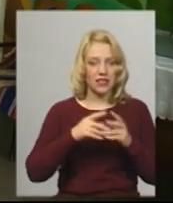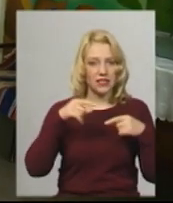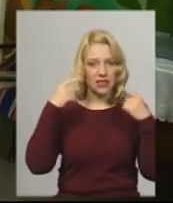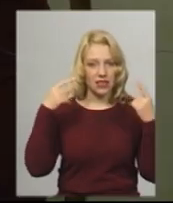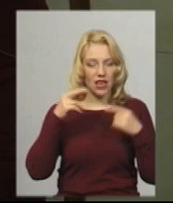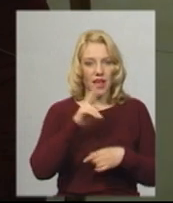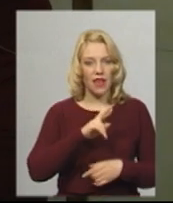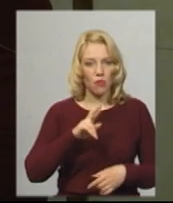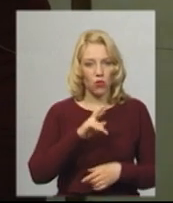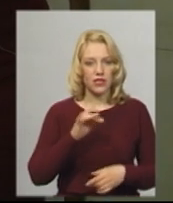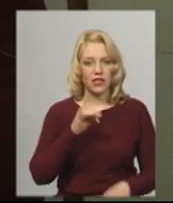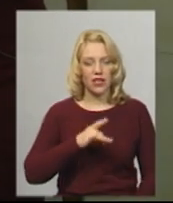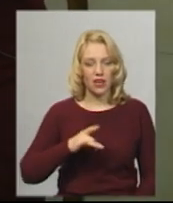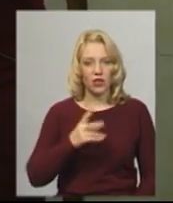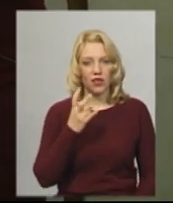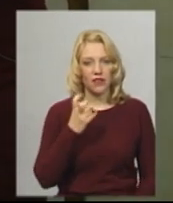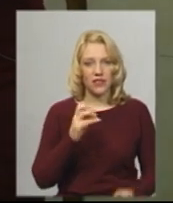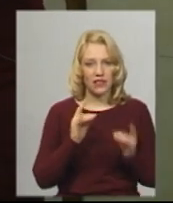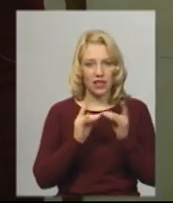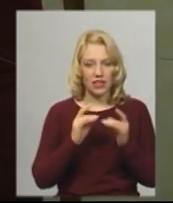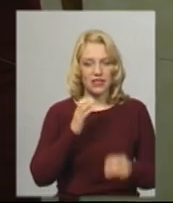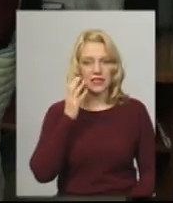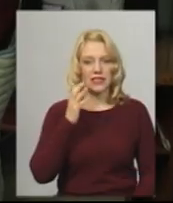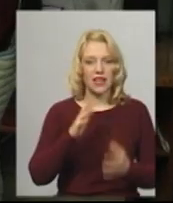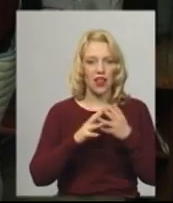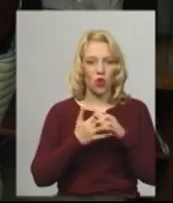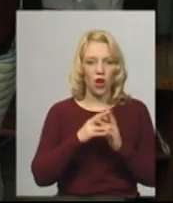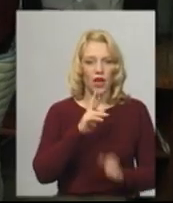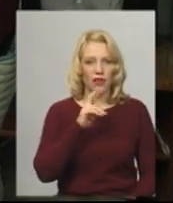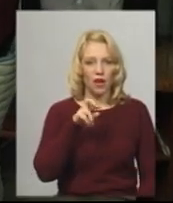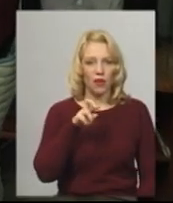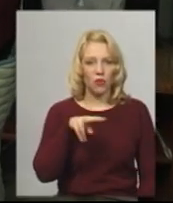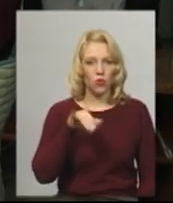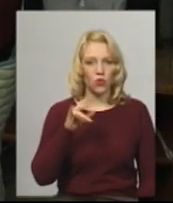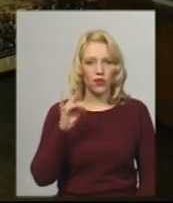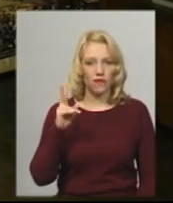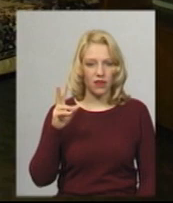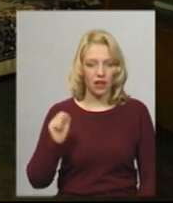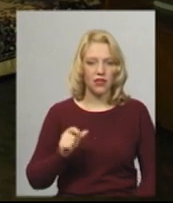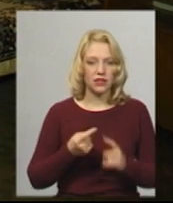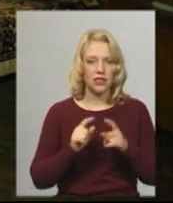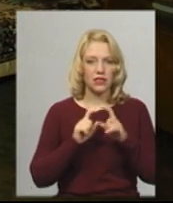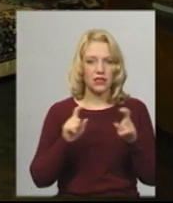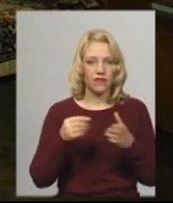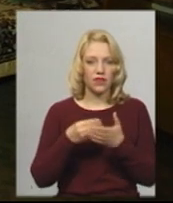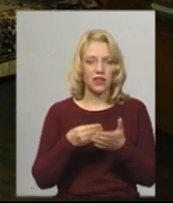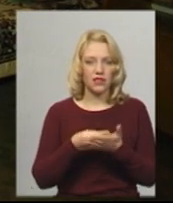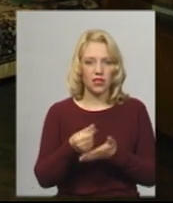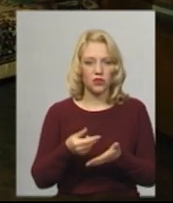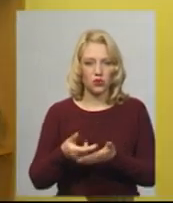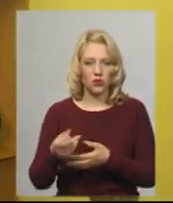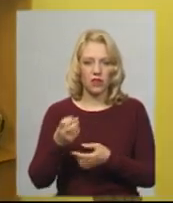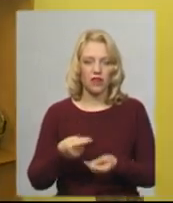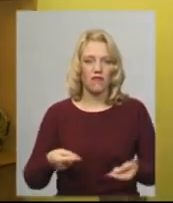району, 200 ліжок у селі Яблонівка Славуцького району, розповідає директор Володимир Демчук. Каже, заклад фінансується на відповідну кількість